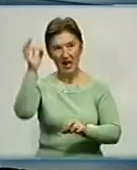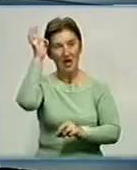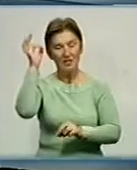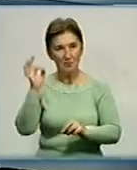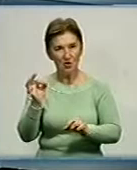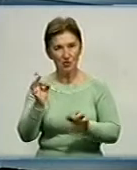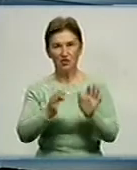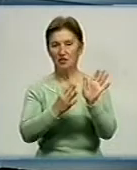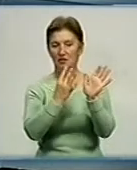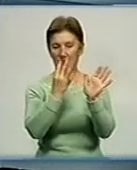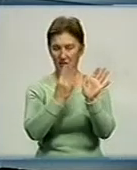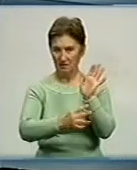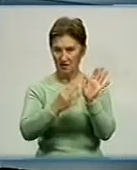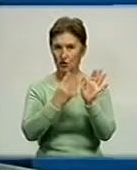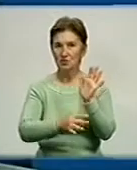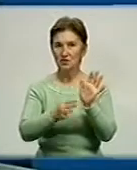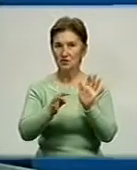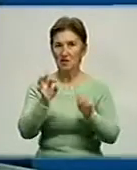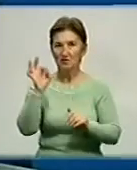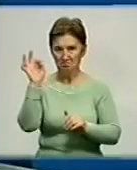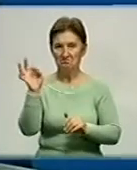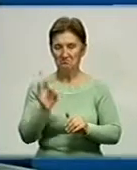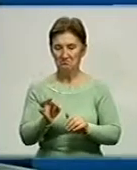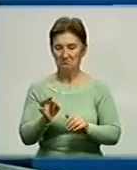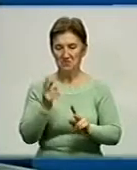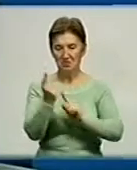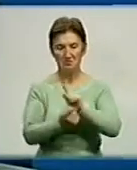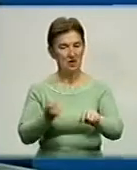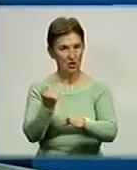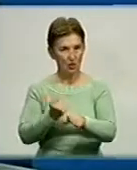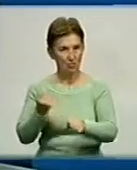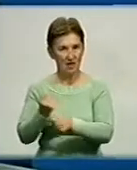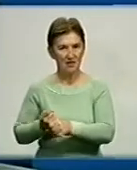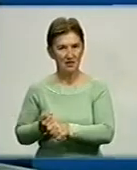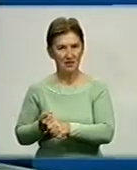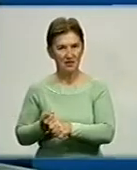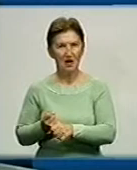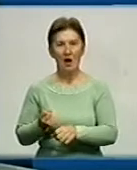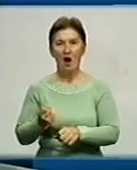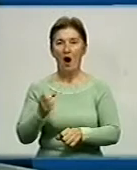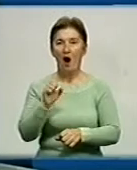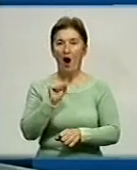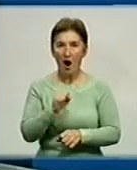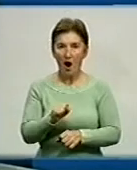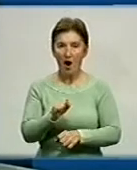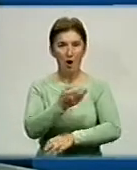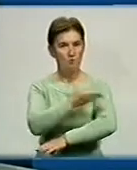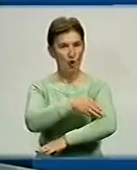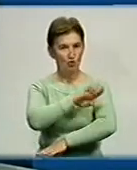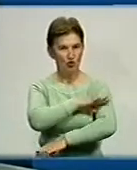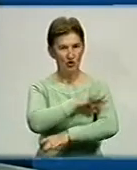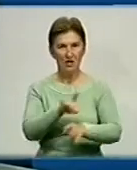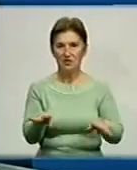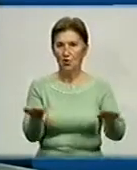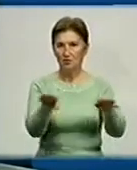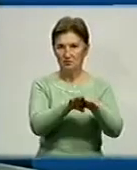90% переробляє. До 2015 року буде 96% переробляти. А Польща досягне рівня